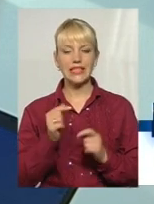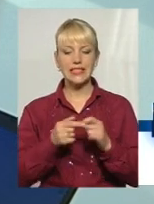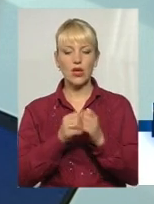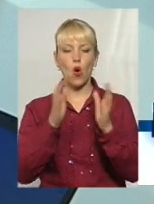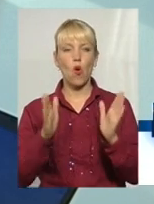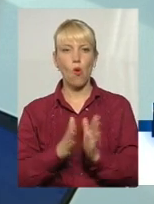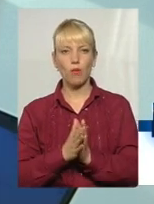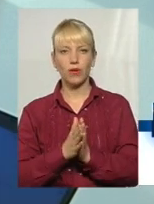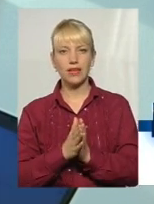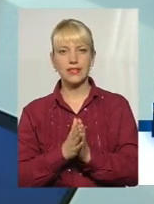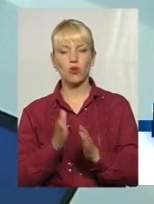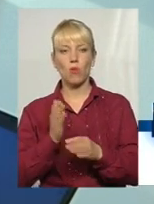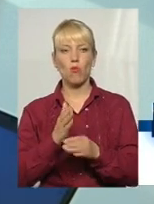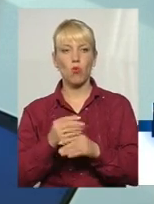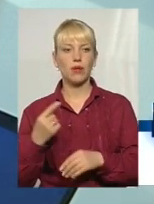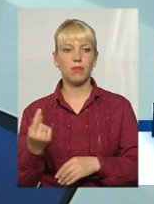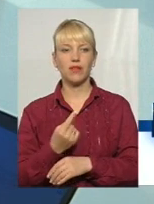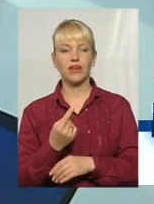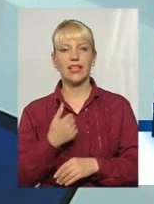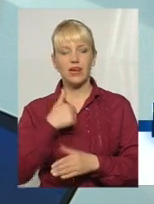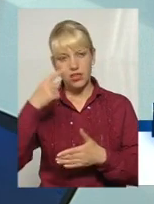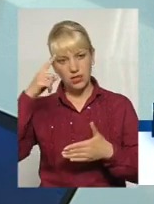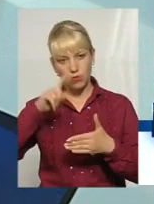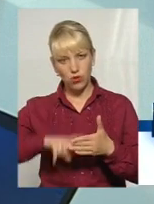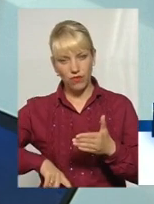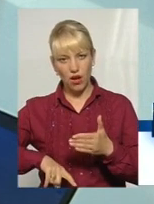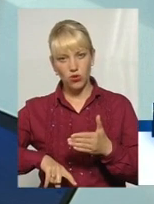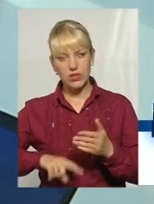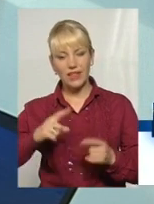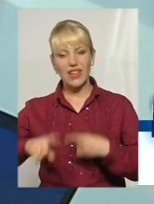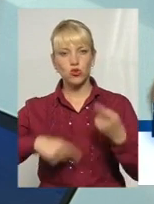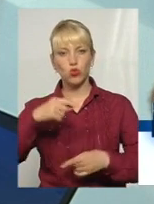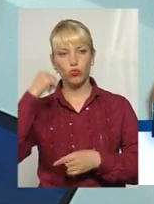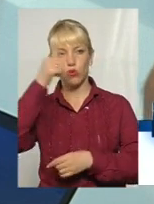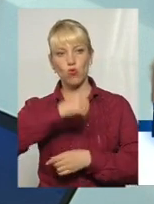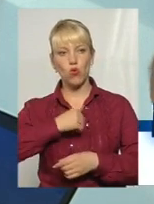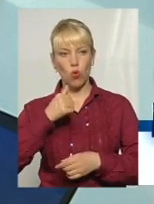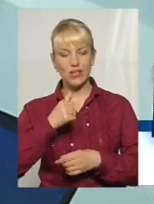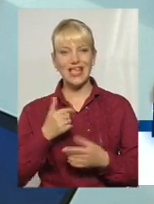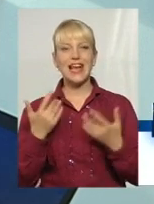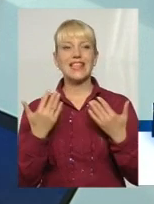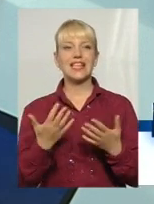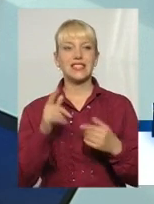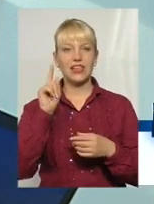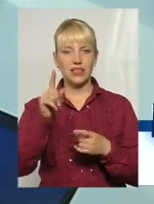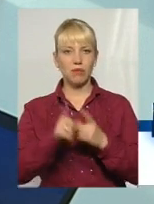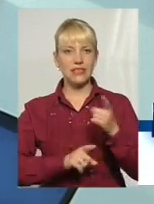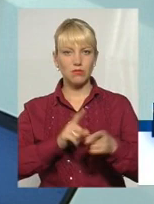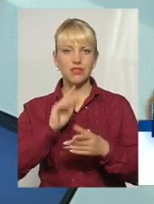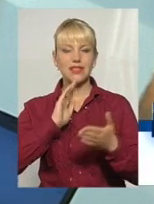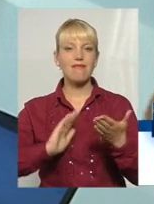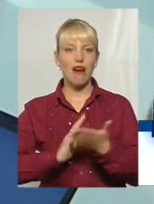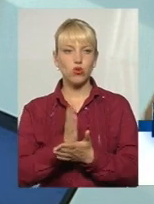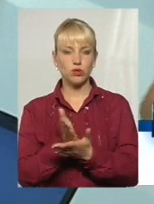допомоги первинної, я сподіваюся, що наступному році, наскільки там зміниться якість